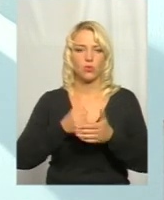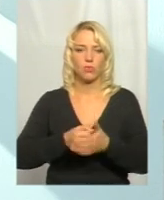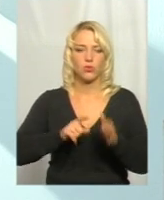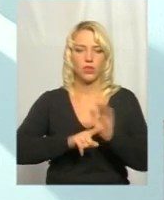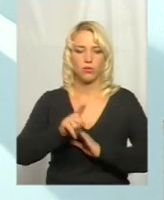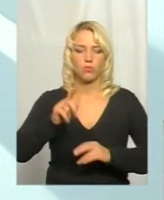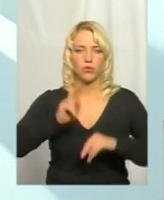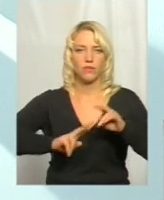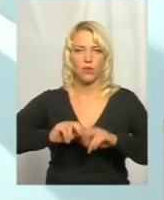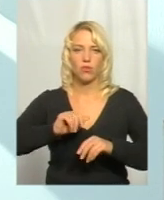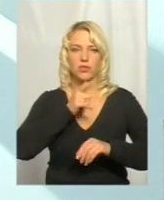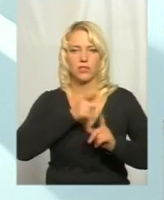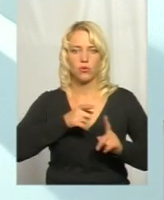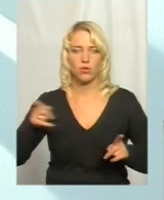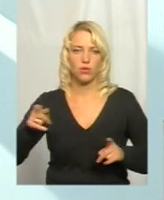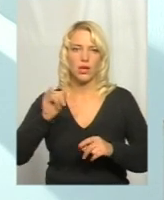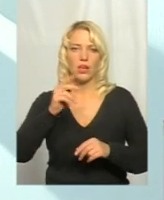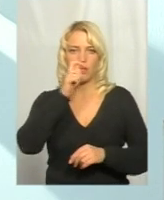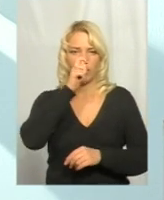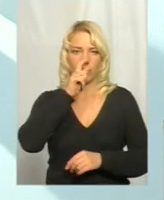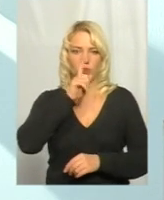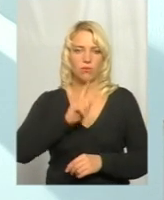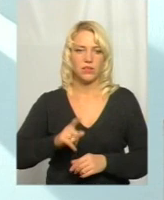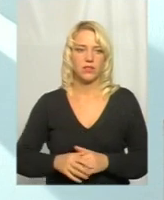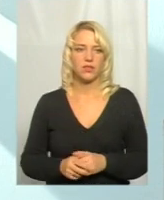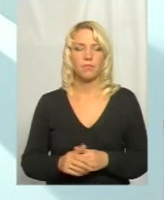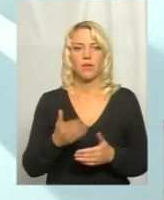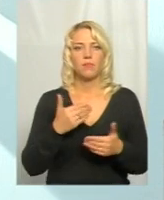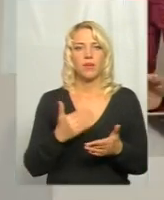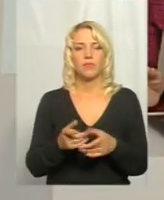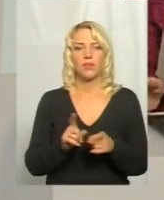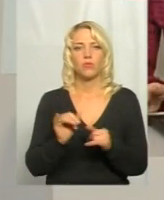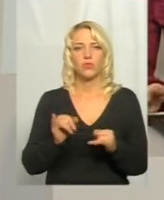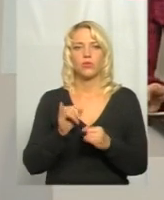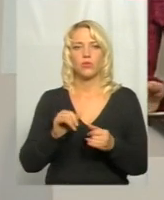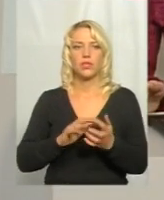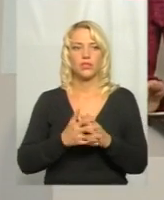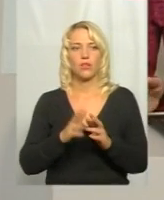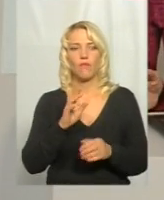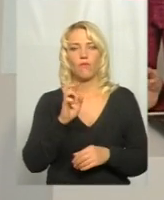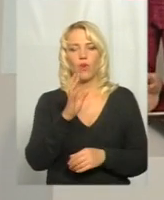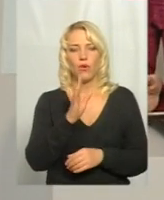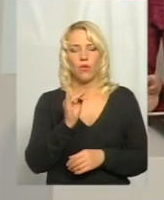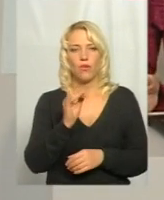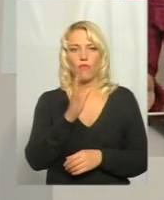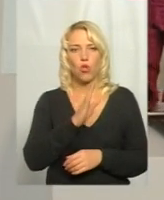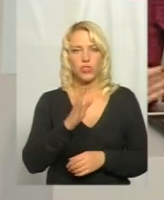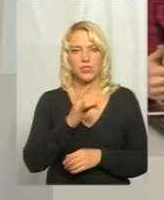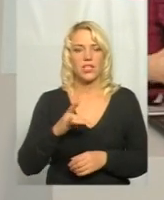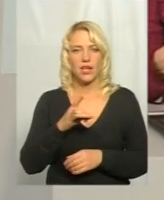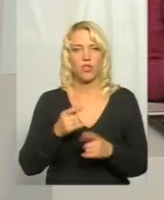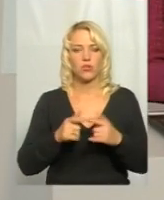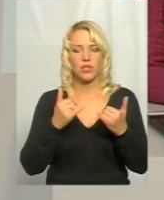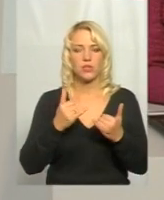будівельного сезону, до квітня місяця. І маємо таку історію. У селі Бутівці Волочеського району свою